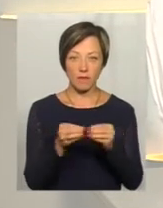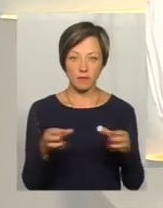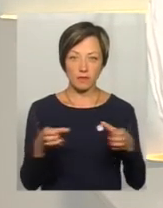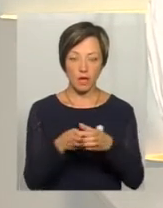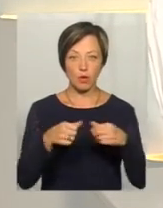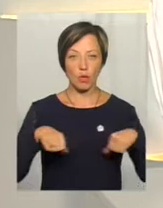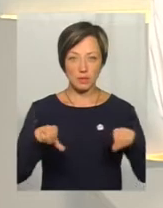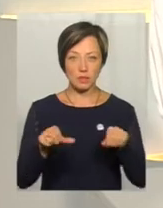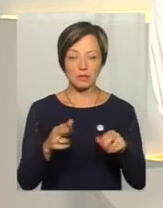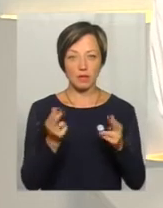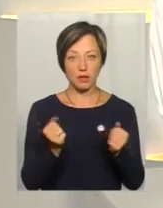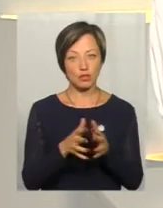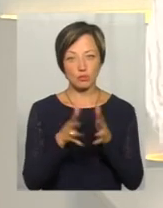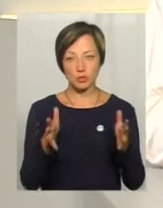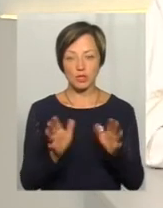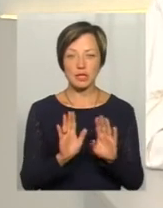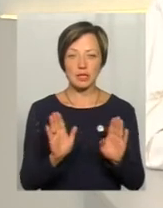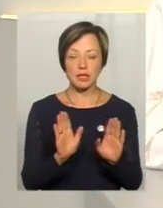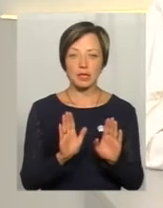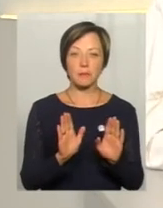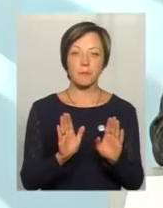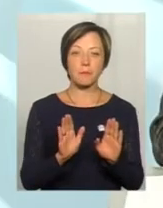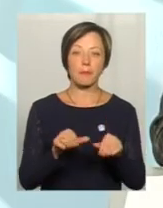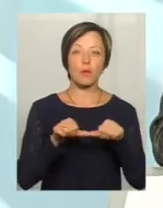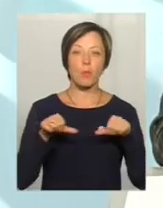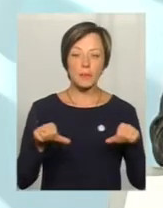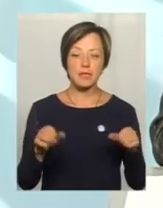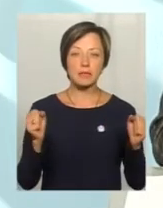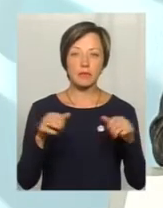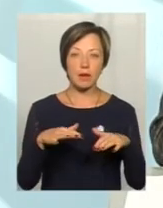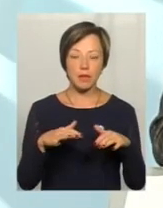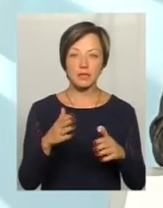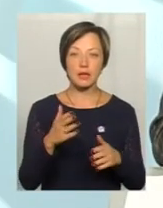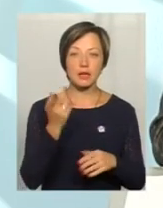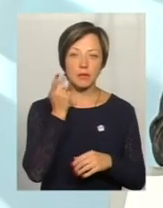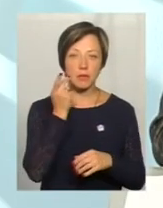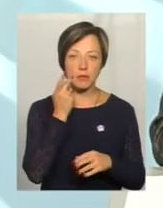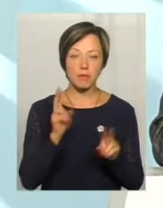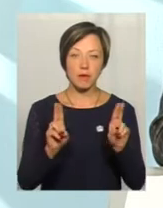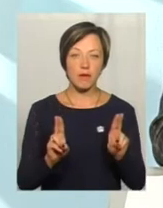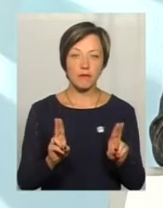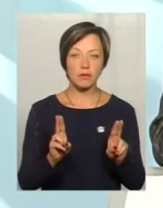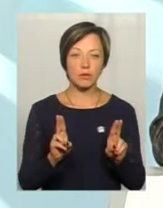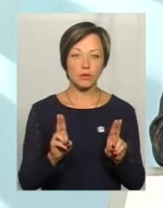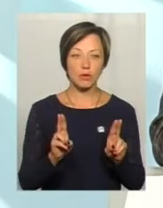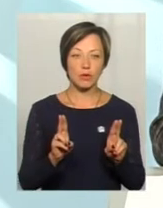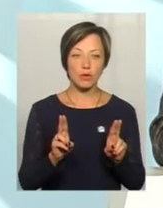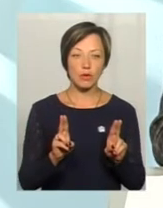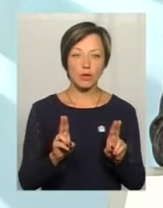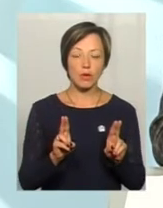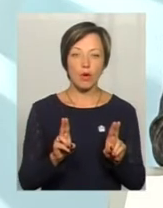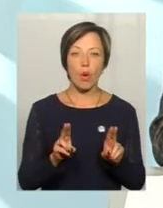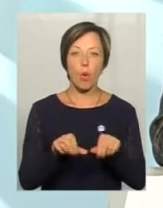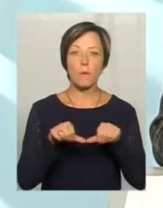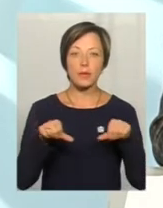комісія? Чи має бути більшість? Ні. Комісія збирається, як правило, повномочна